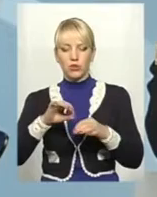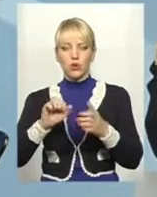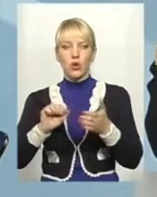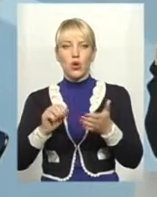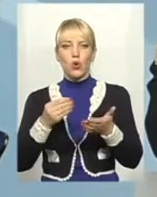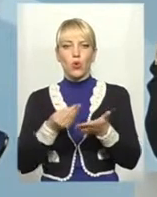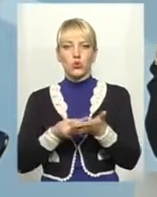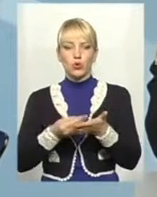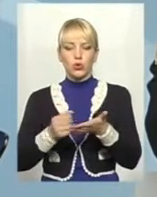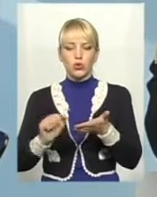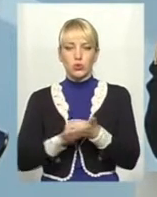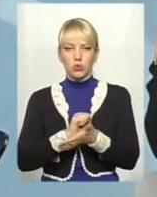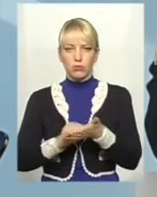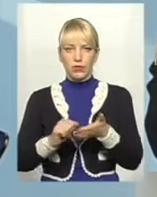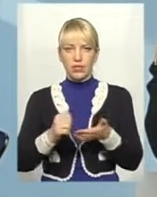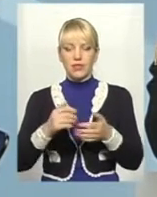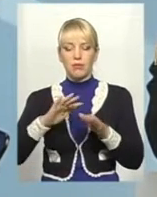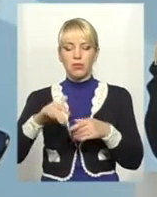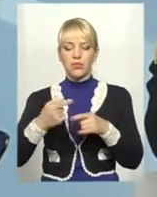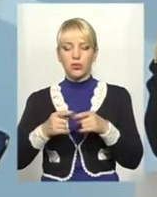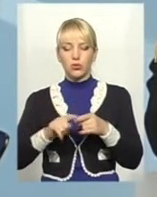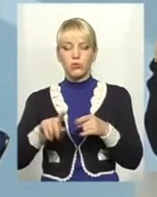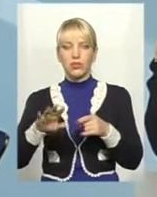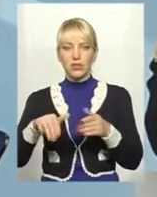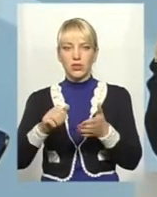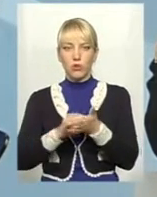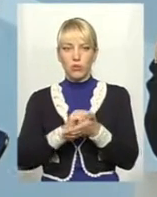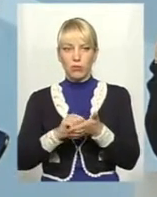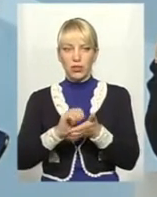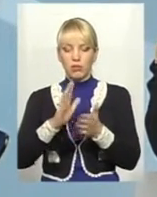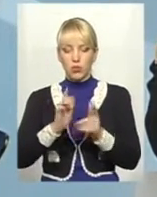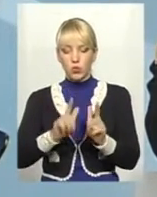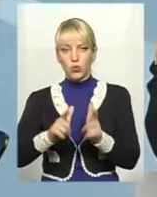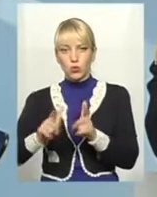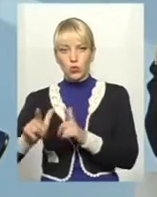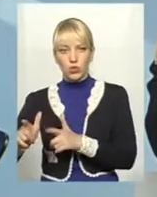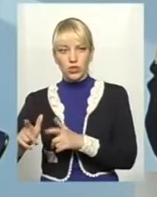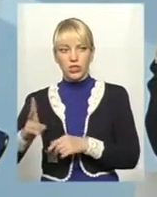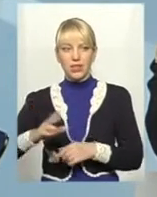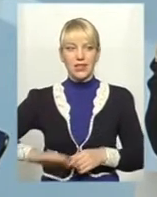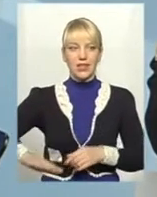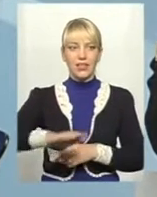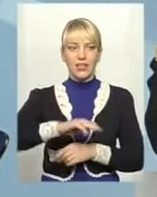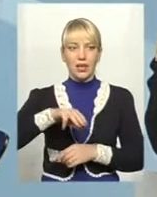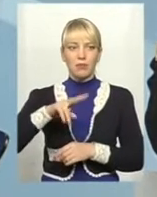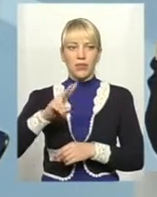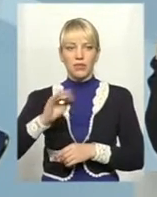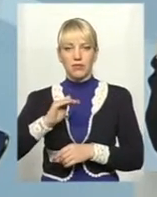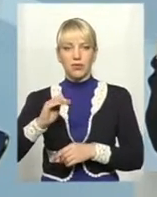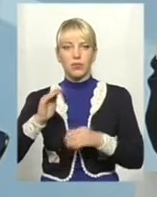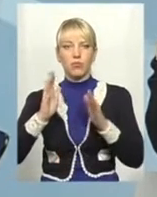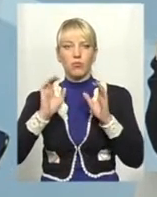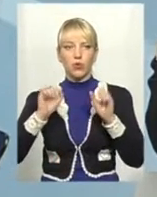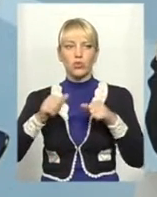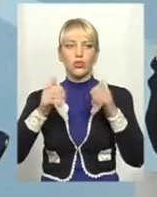проєктно-кошторисної документації щодо будівництва ліфта пройде узгодження в територіальному КЕО, тоді можна вже